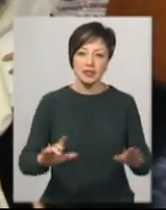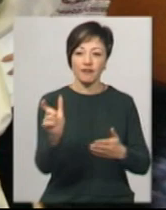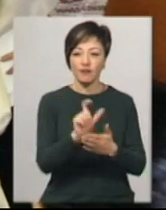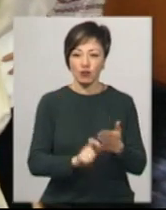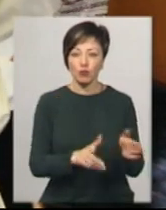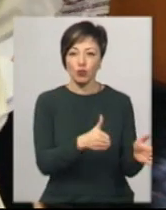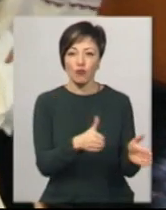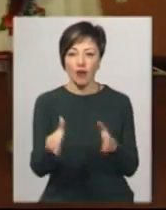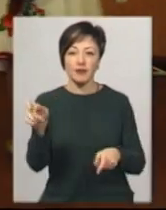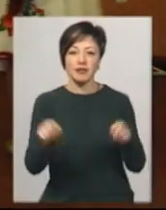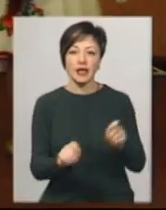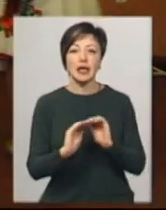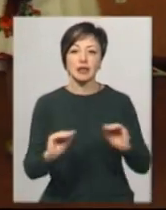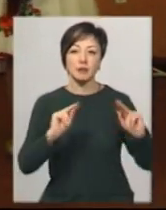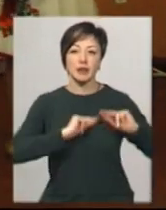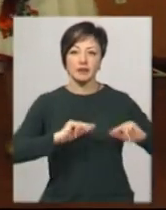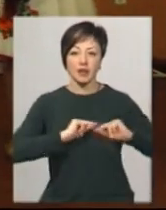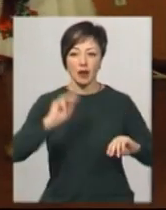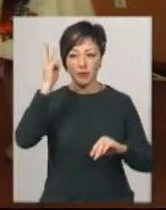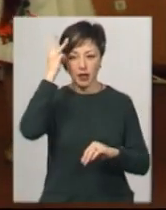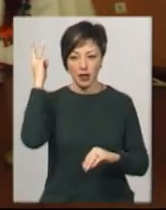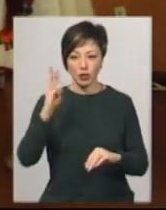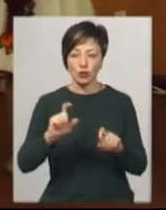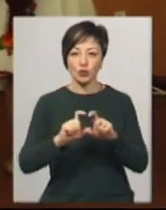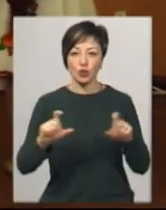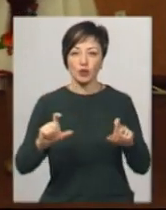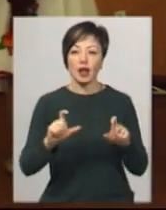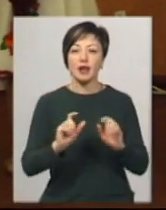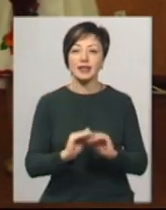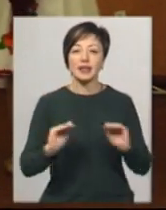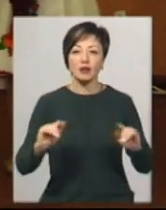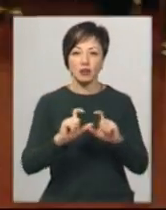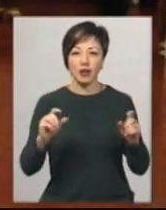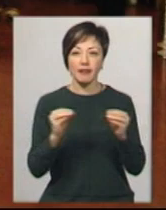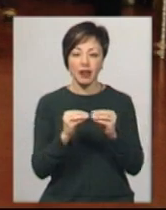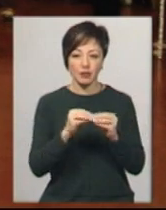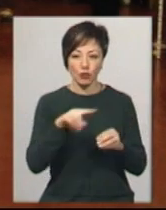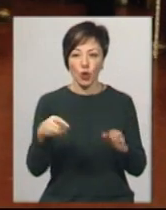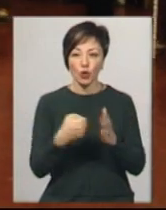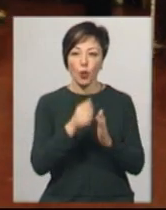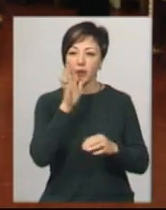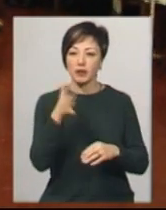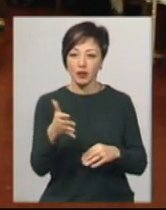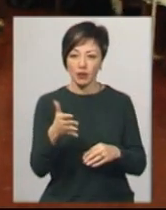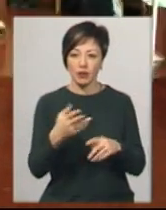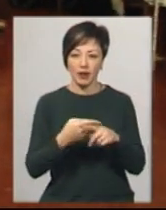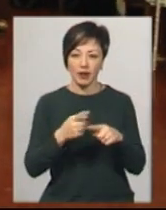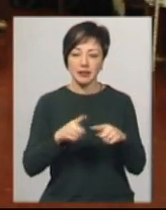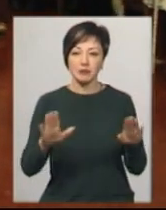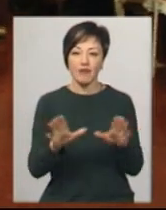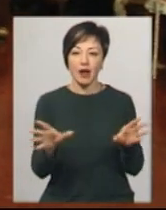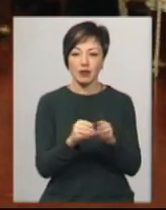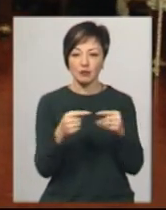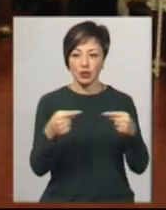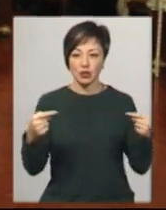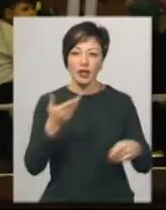вірші підготували на фестиваль діти-працівники Хмельницького дошкільного заходу номер 10 «Веселка». Виступають діти до п'яти років, як Іван Іванов, він співає разом з